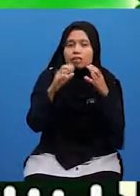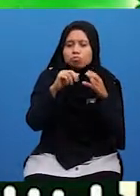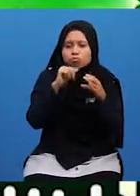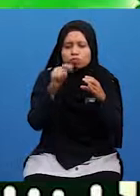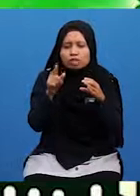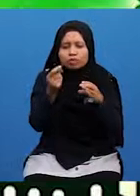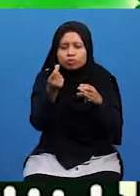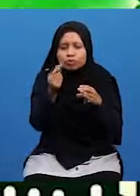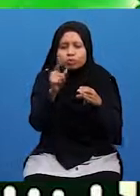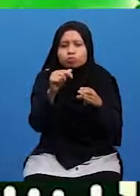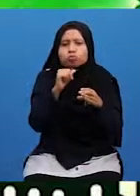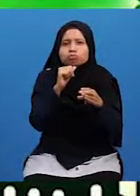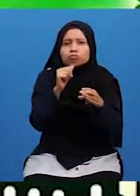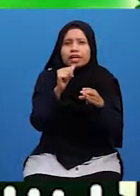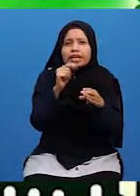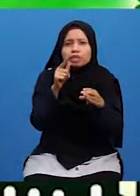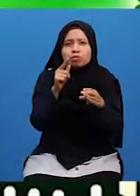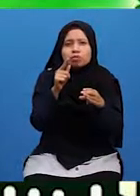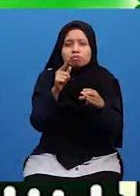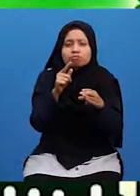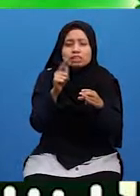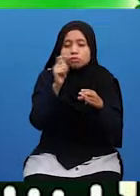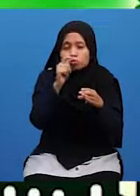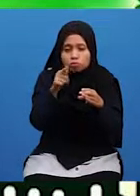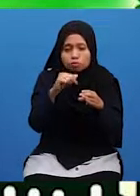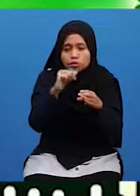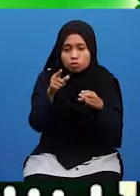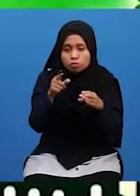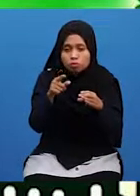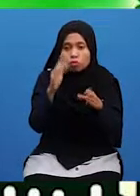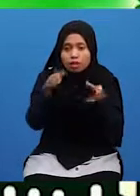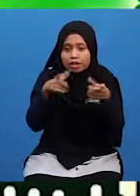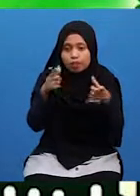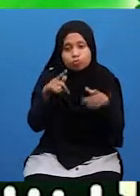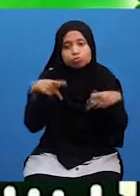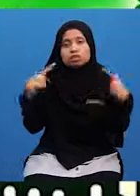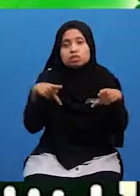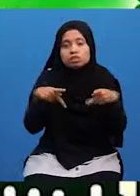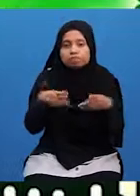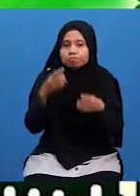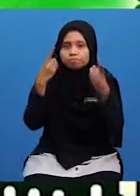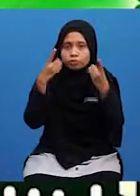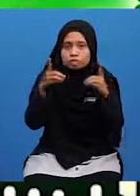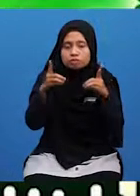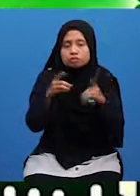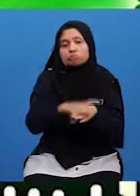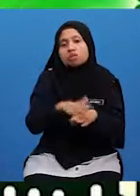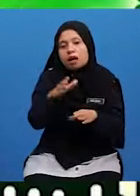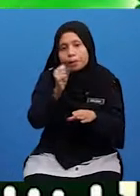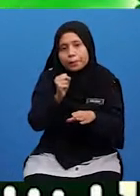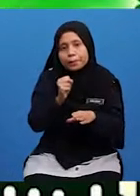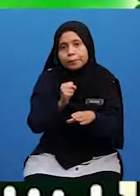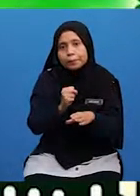itu Kamu menunjukkan Kamu tidak bercakap benar Berdosa Hukumnya Mengambil